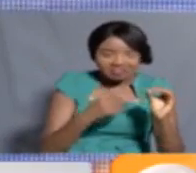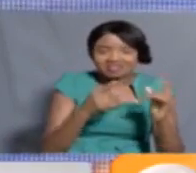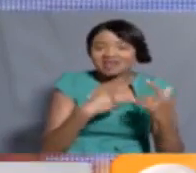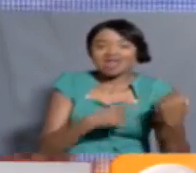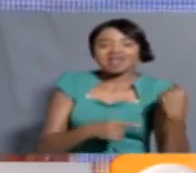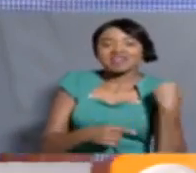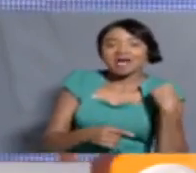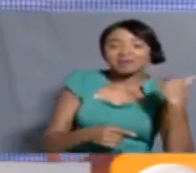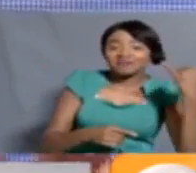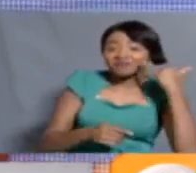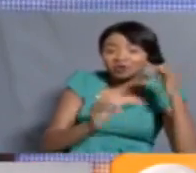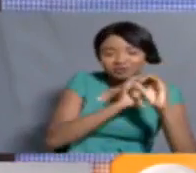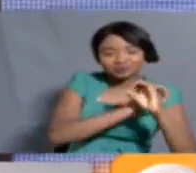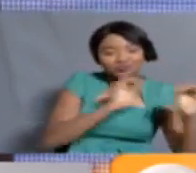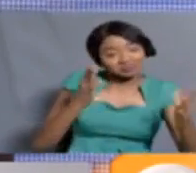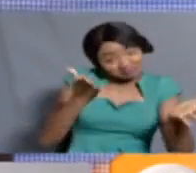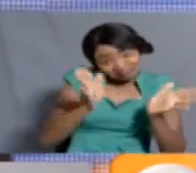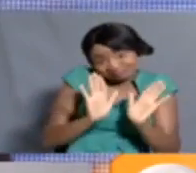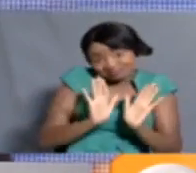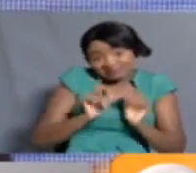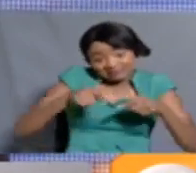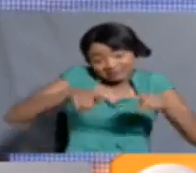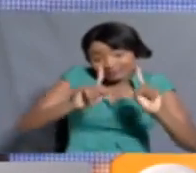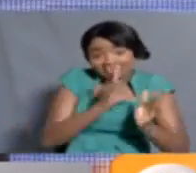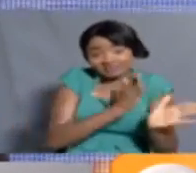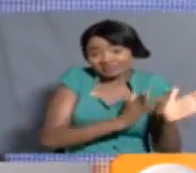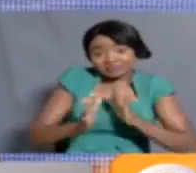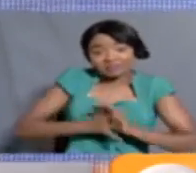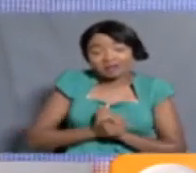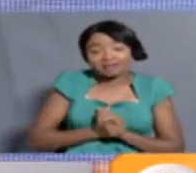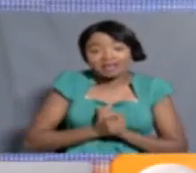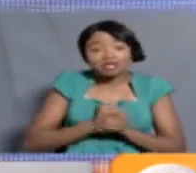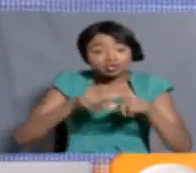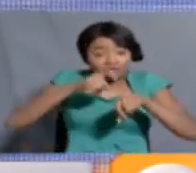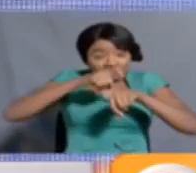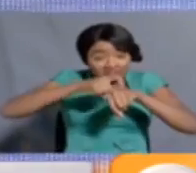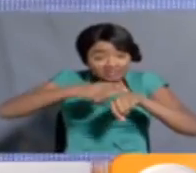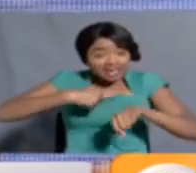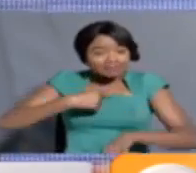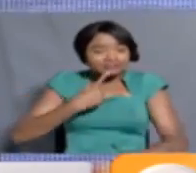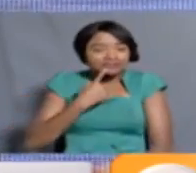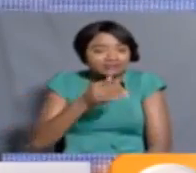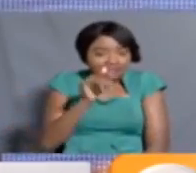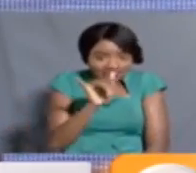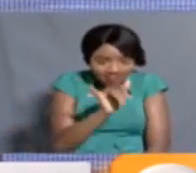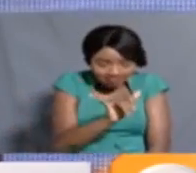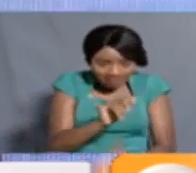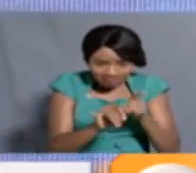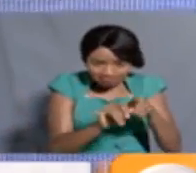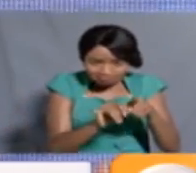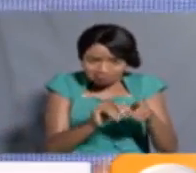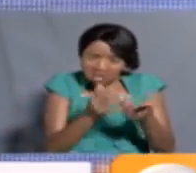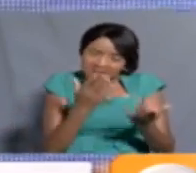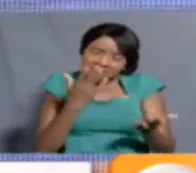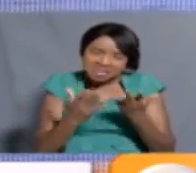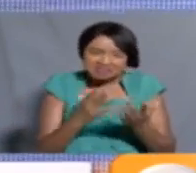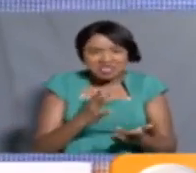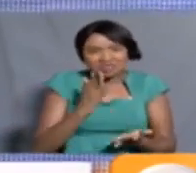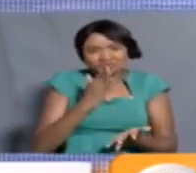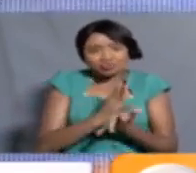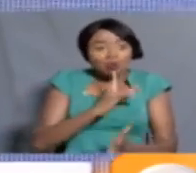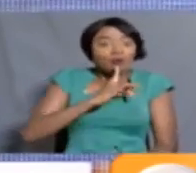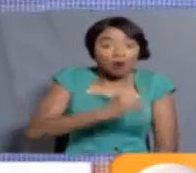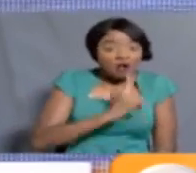So prepare yourself. And when we say it that way, it could be a polite order.